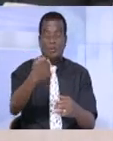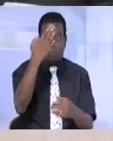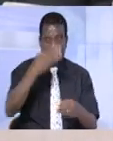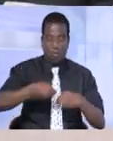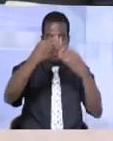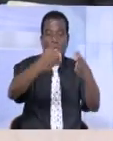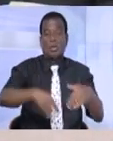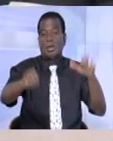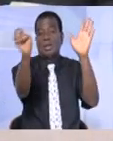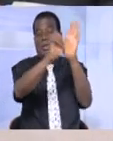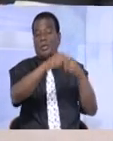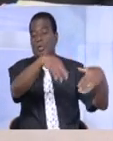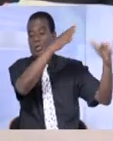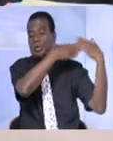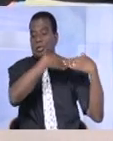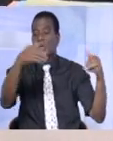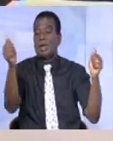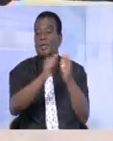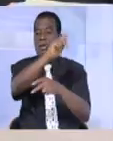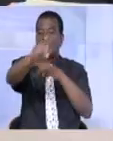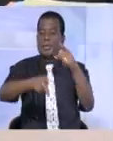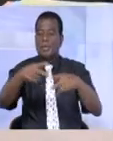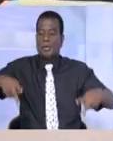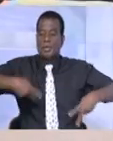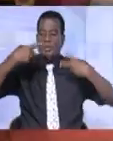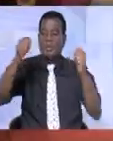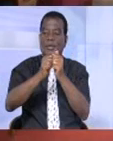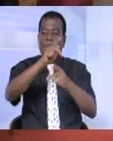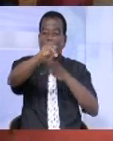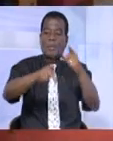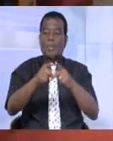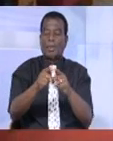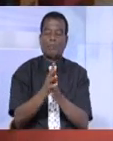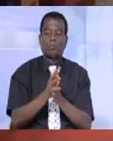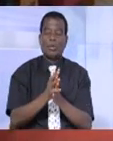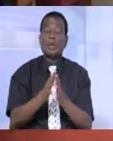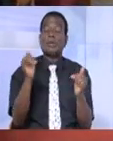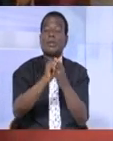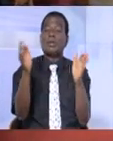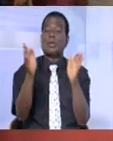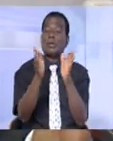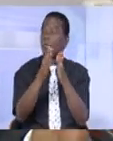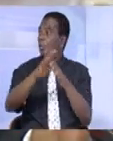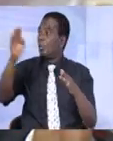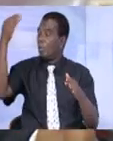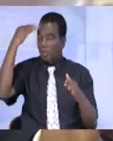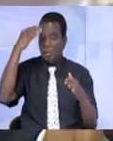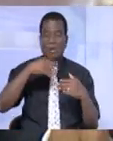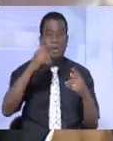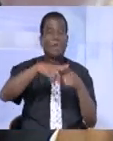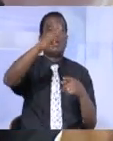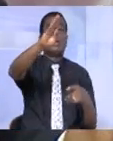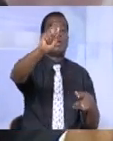'exemple de chefs constamment aux côtés et à l'écoute de ces populations. La tenue de ce Conseil des ministres à Grand